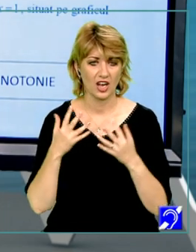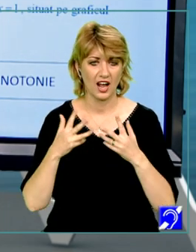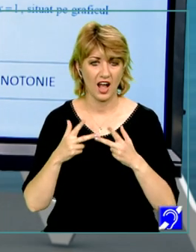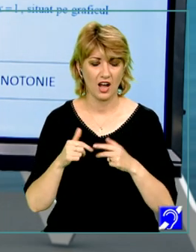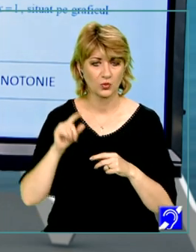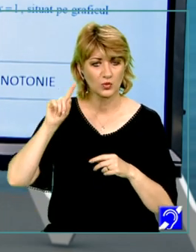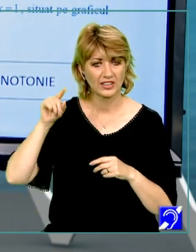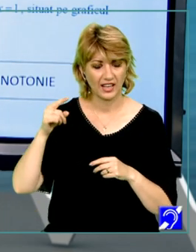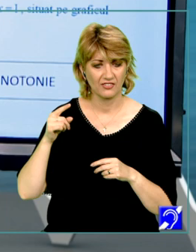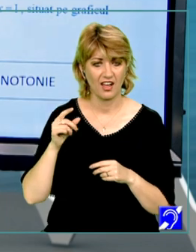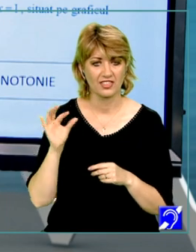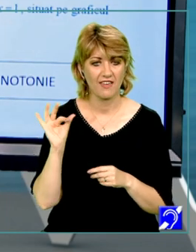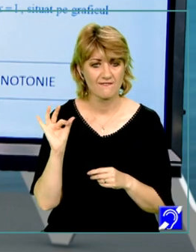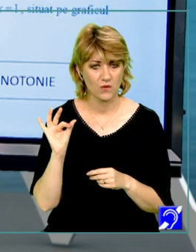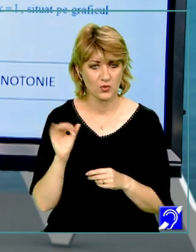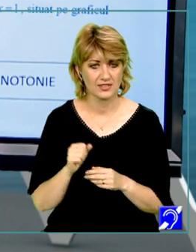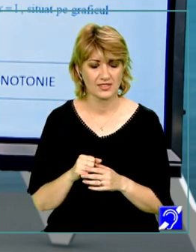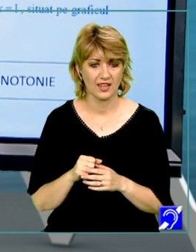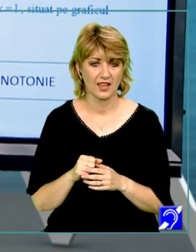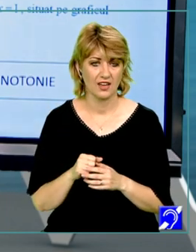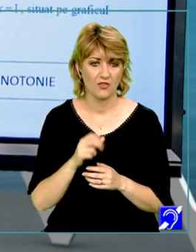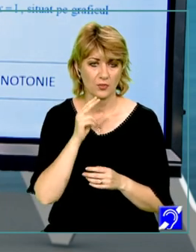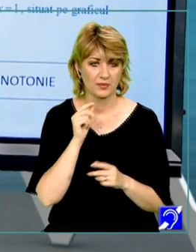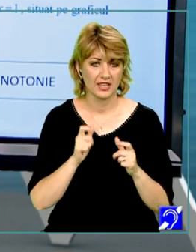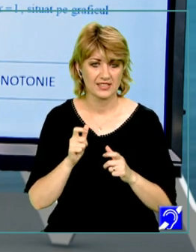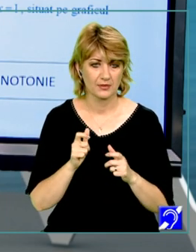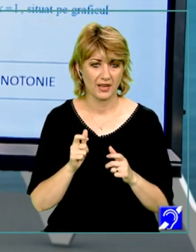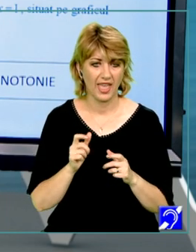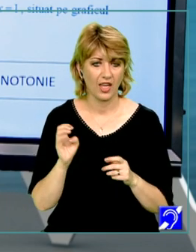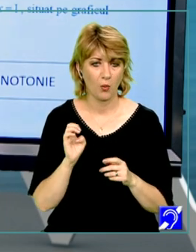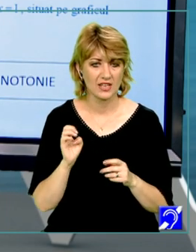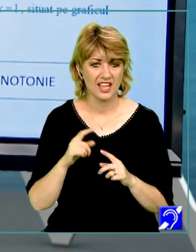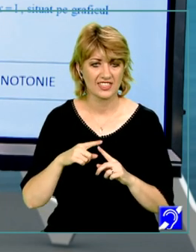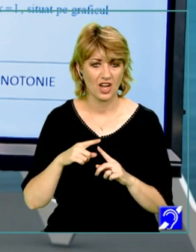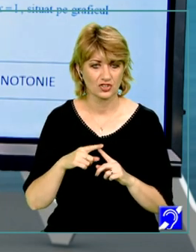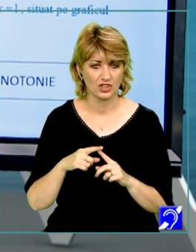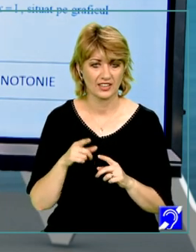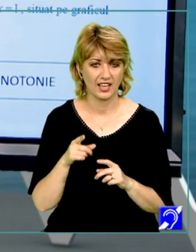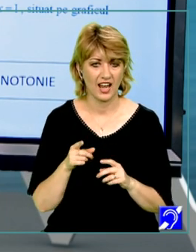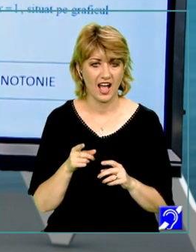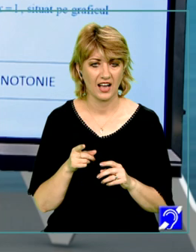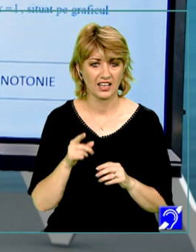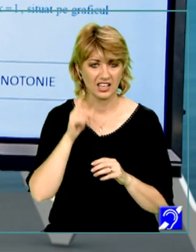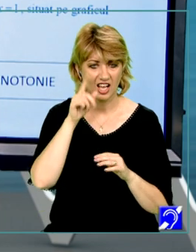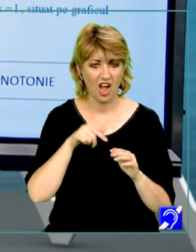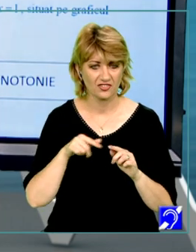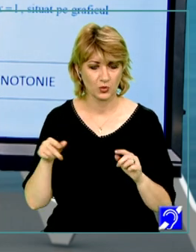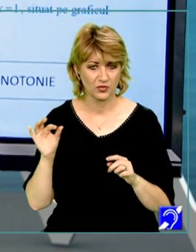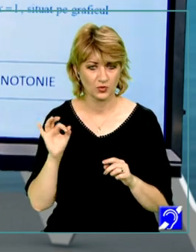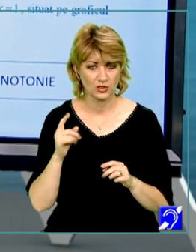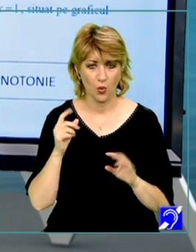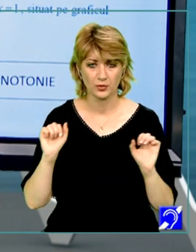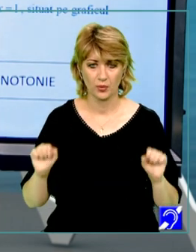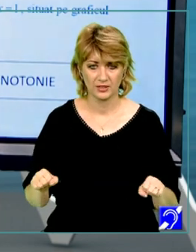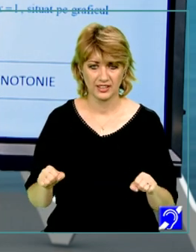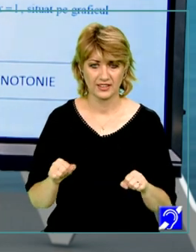derivatei funcției, vom vorbi apoi despre ecuația tangentei la reprezentarea grafică a funcției și o proprietate